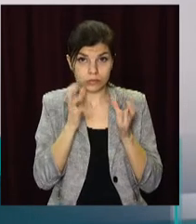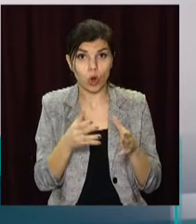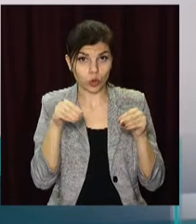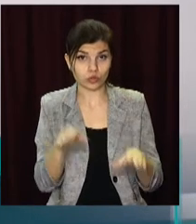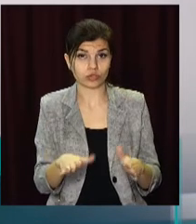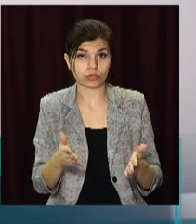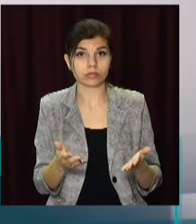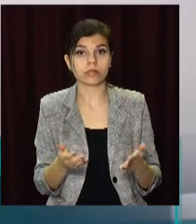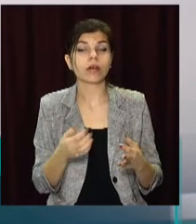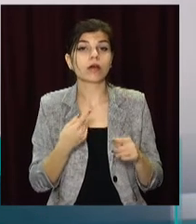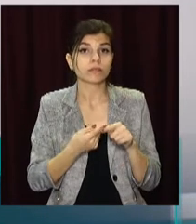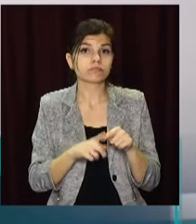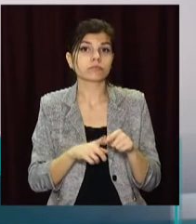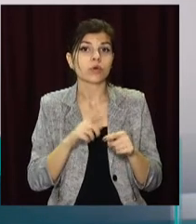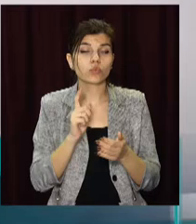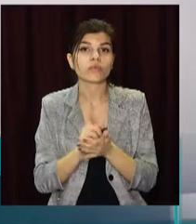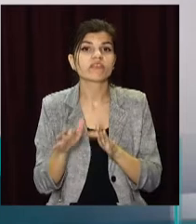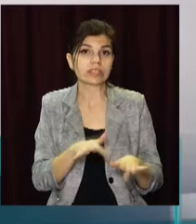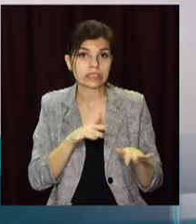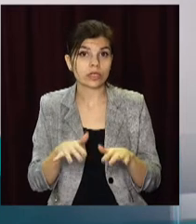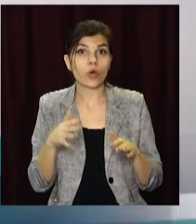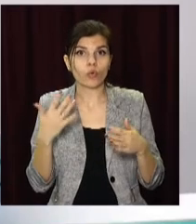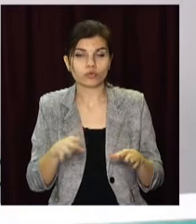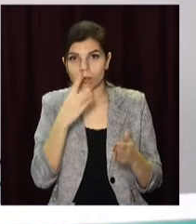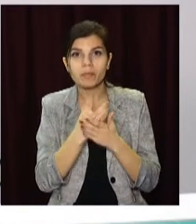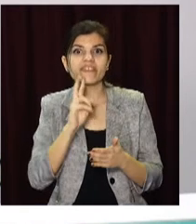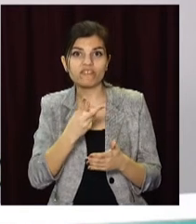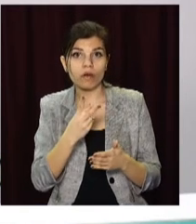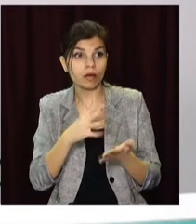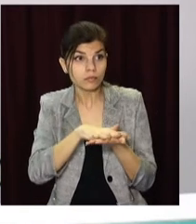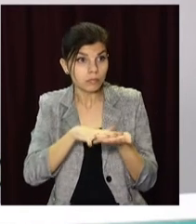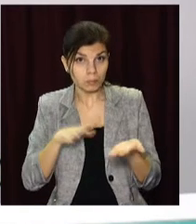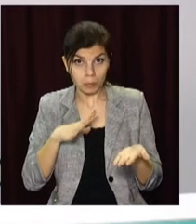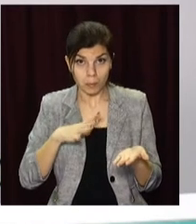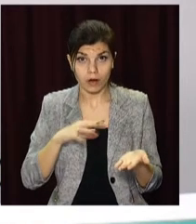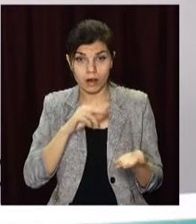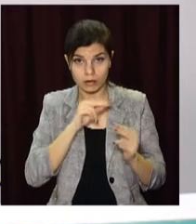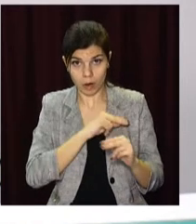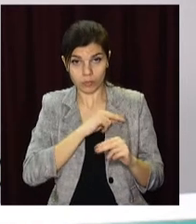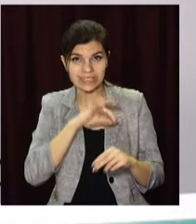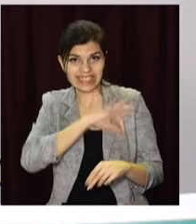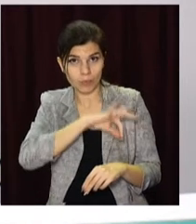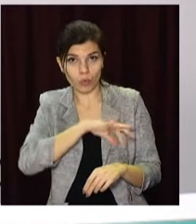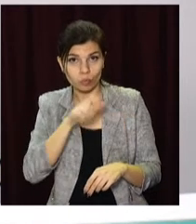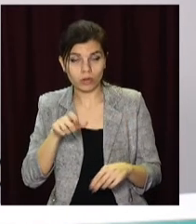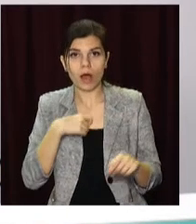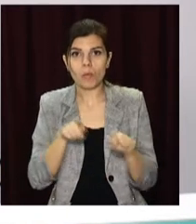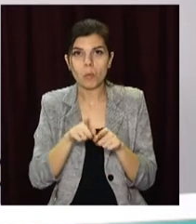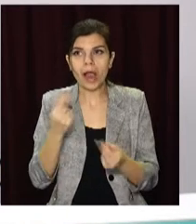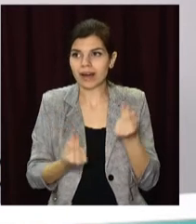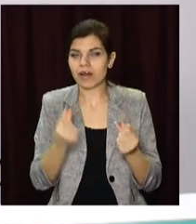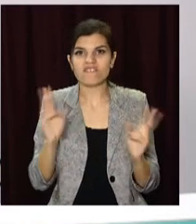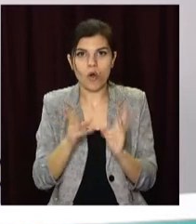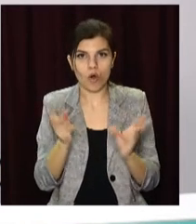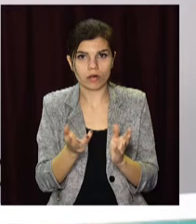було, і все ж таки воно було в дії вже близько двох років. І ми граємо з вогнем, тому що ця